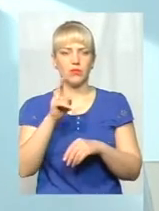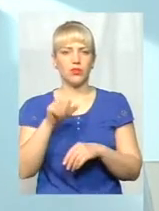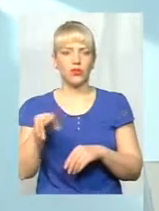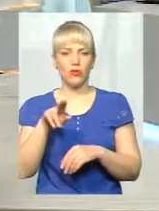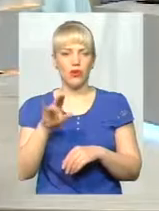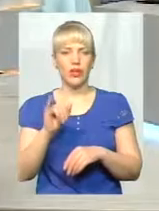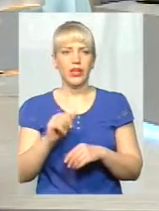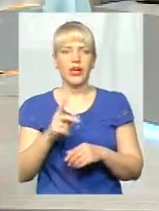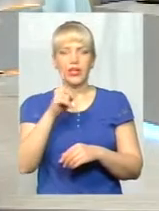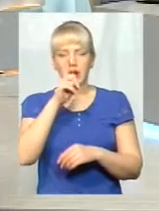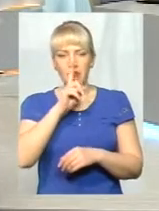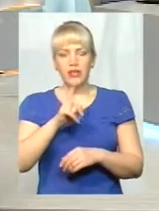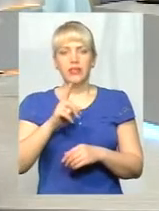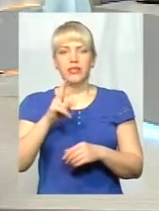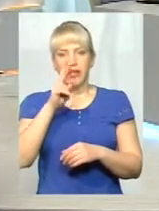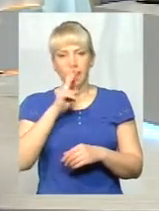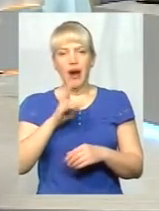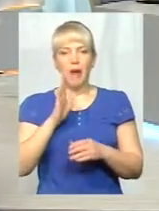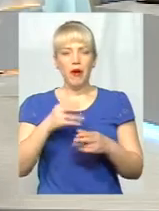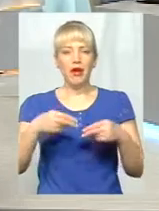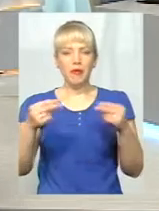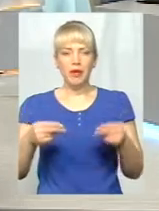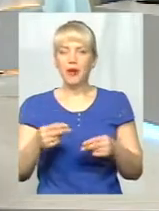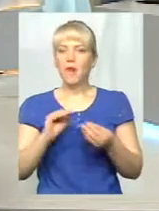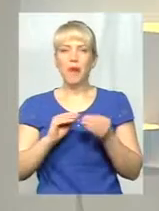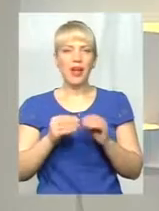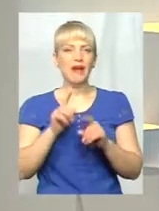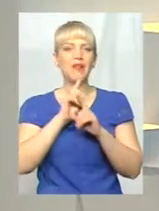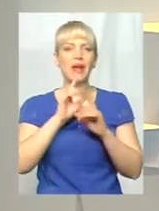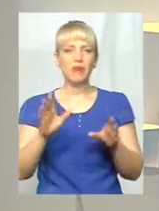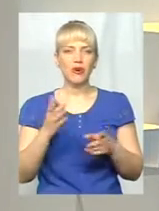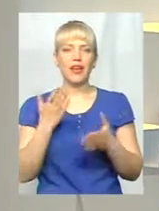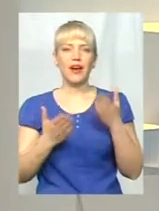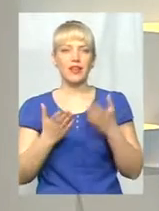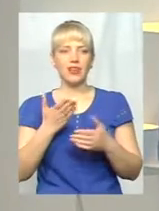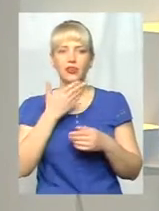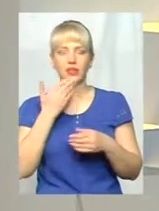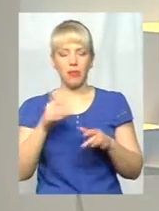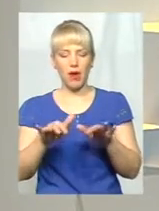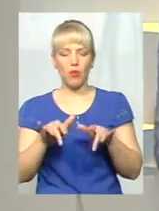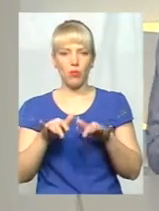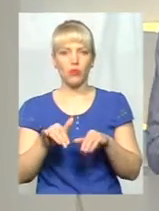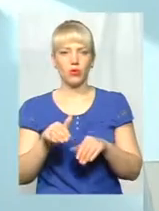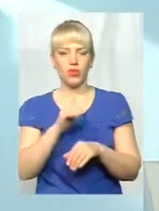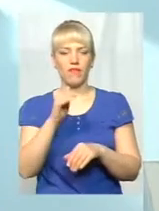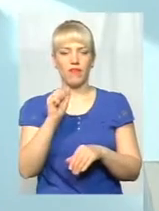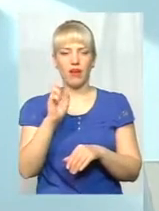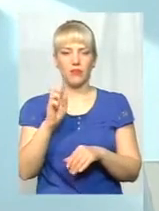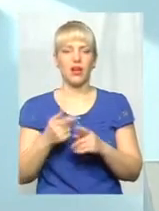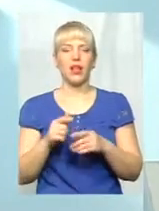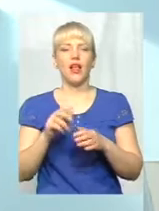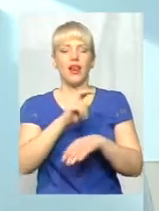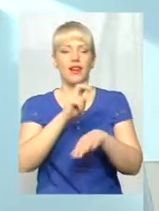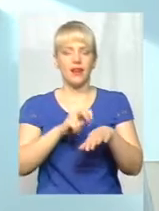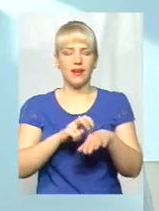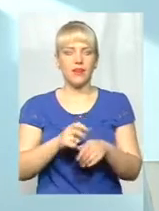ми за місяць-два підпишемо, і проблем не буде. А якщо немає комп'ютера в ФАПі? Чи лікар приїжджає? Лікар приїжджає з ноутбуком,